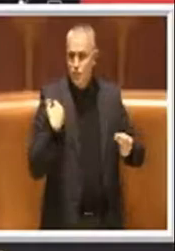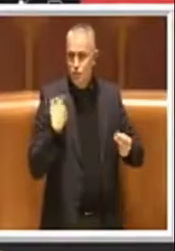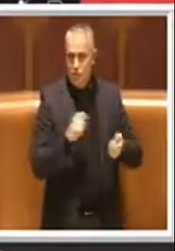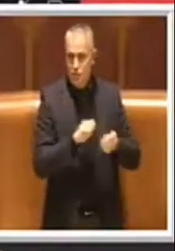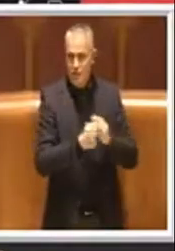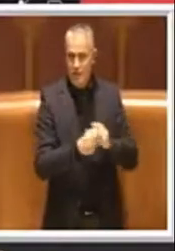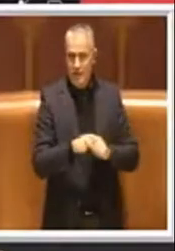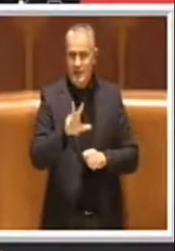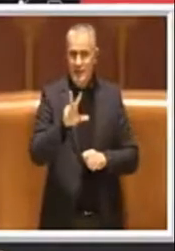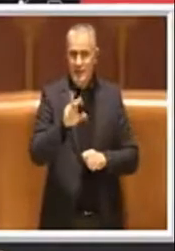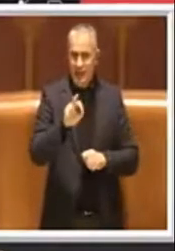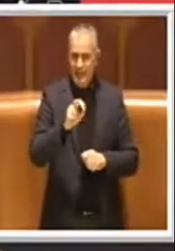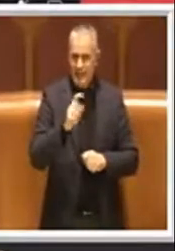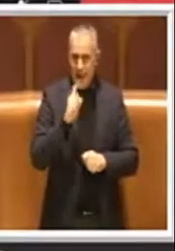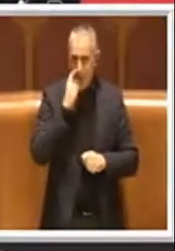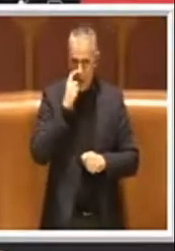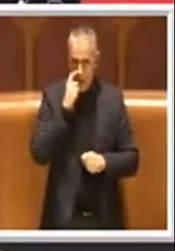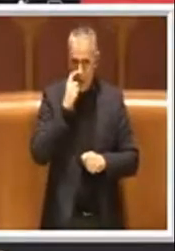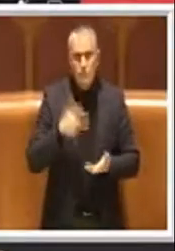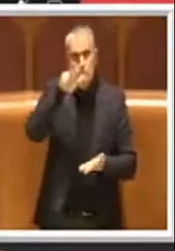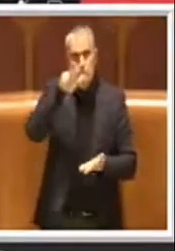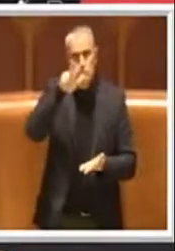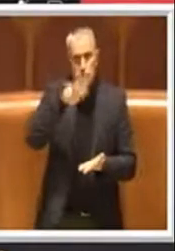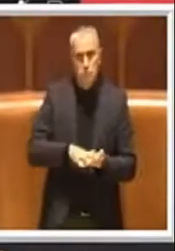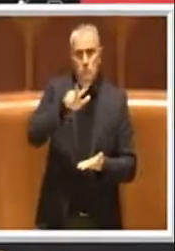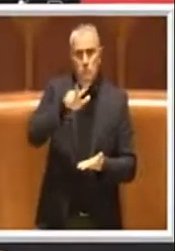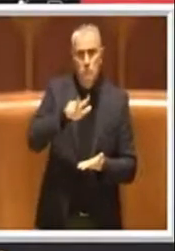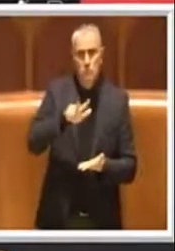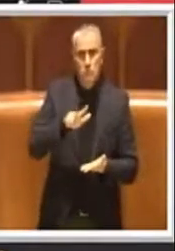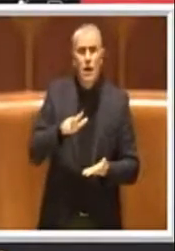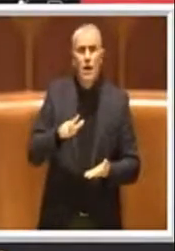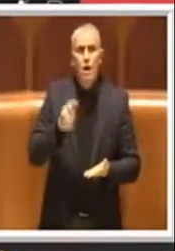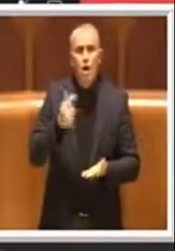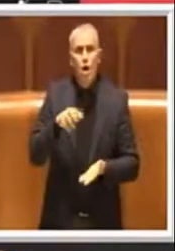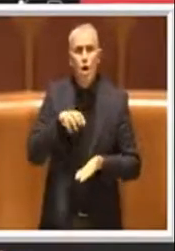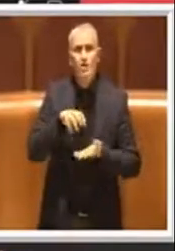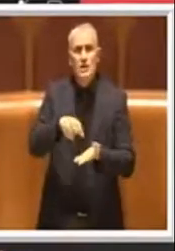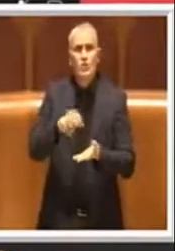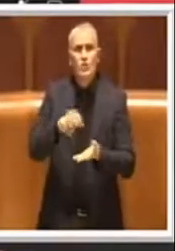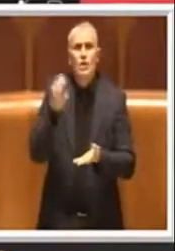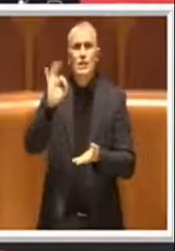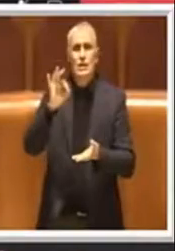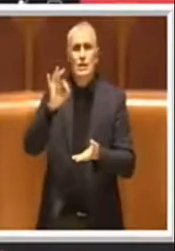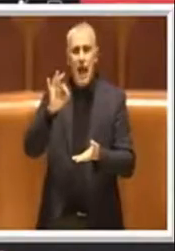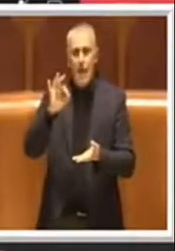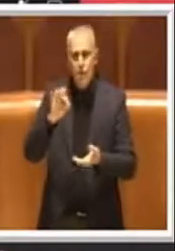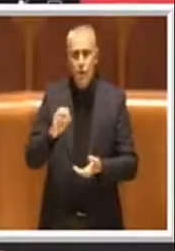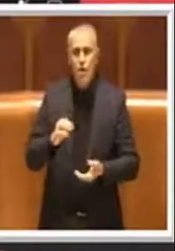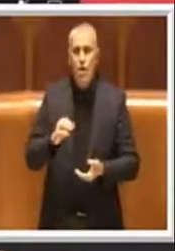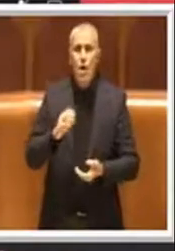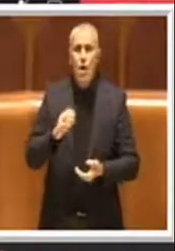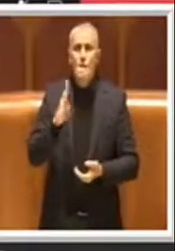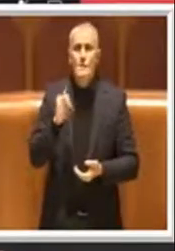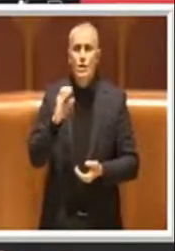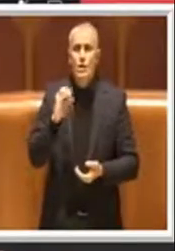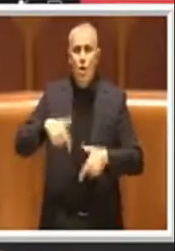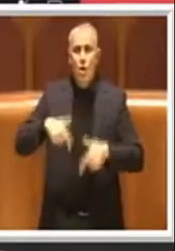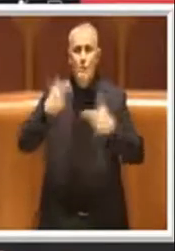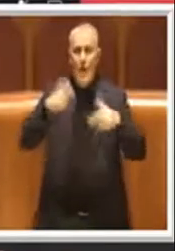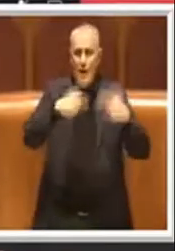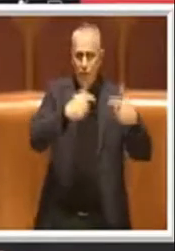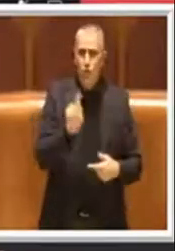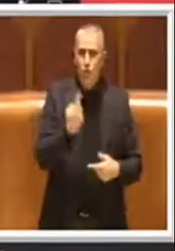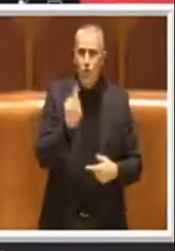30 di novembre abbiamo approvato un contributo straordinario al bioparco di 2 milioni e 6 proprio al recupero delle mancate